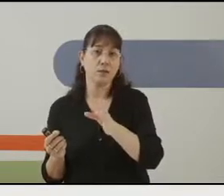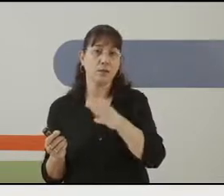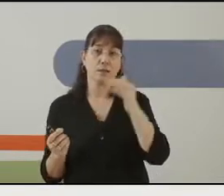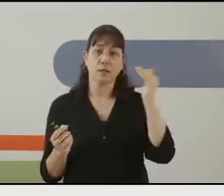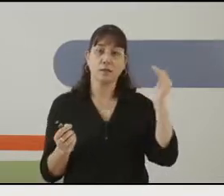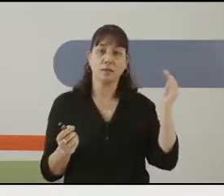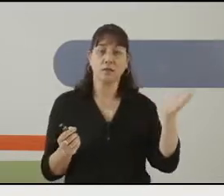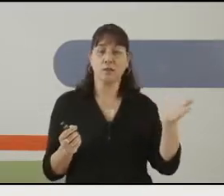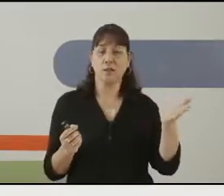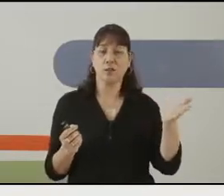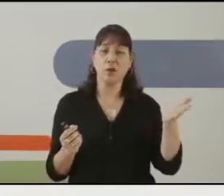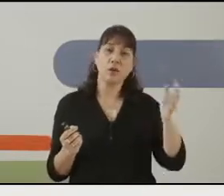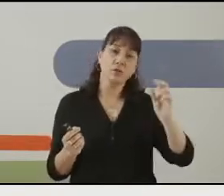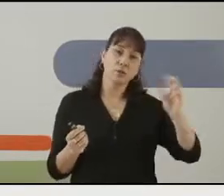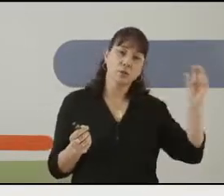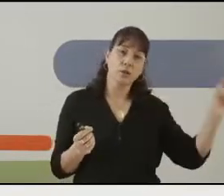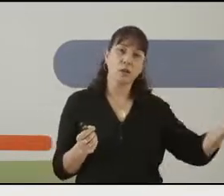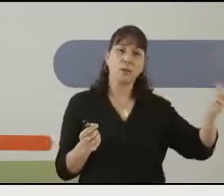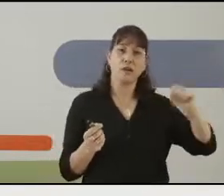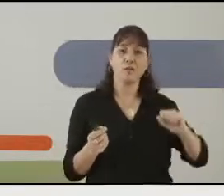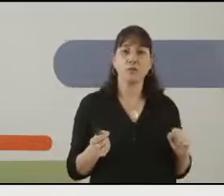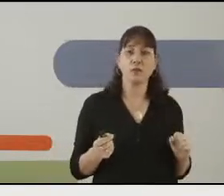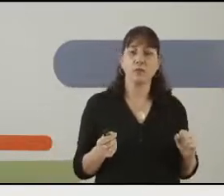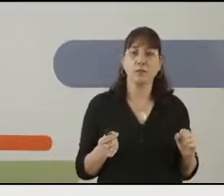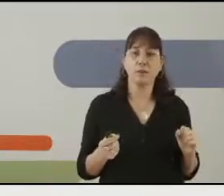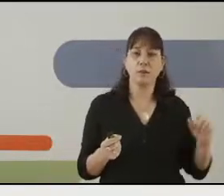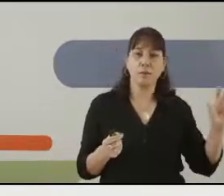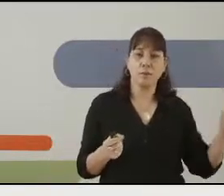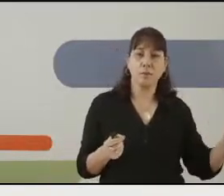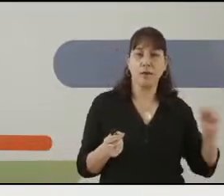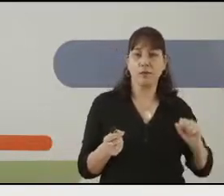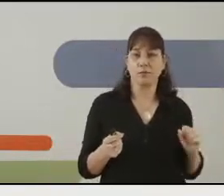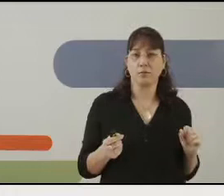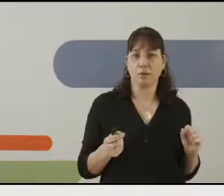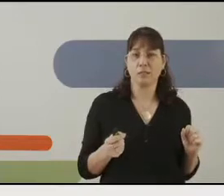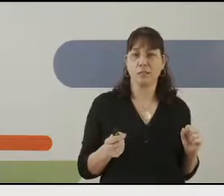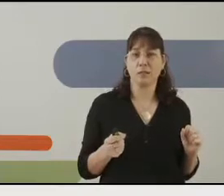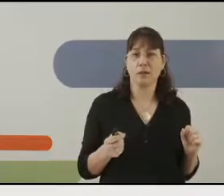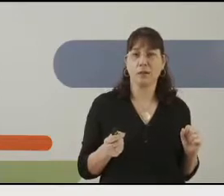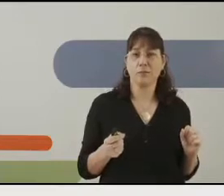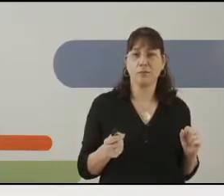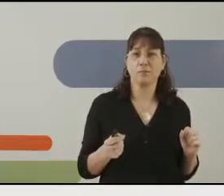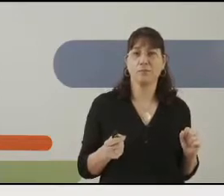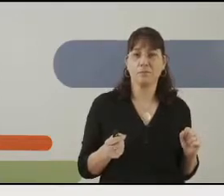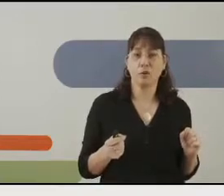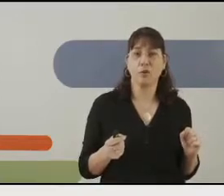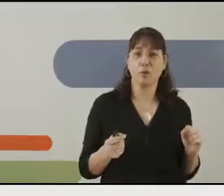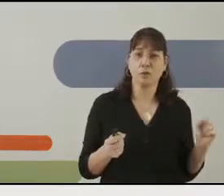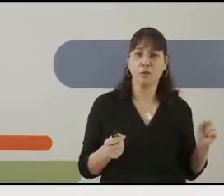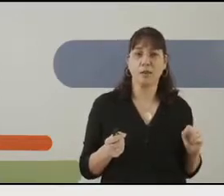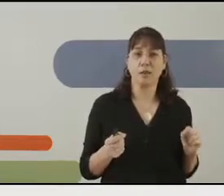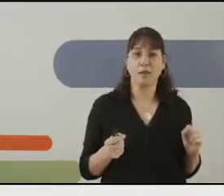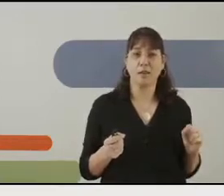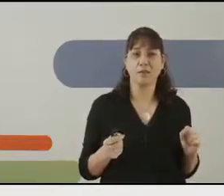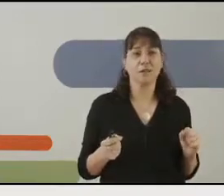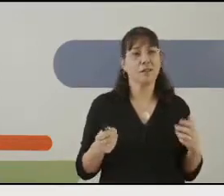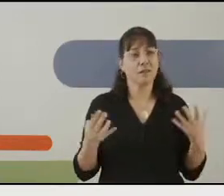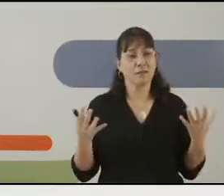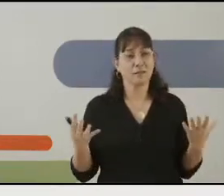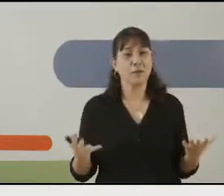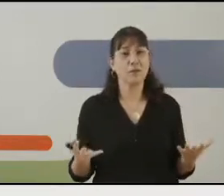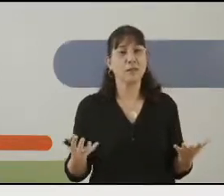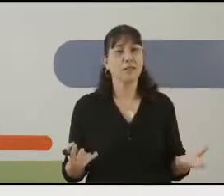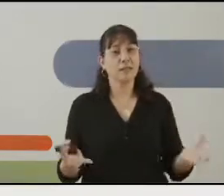והסכין והשעון שייכים לחפצים שנמצאים בבית, חפצים אחרים, נכון, הם קבוצה אחרת.